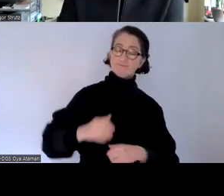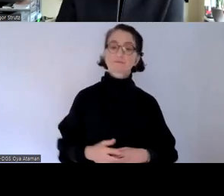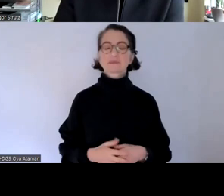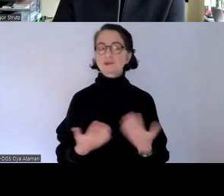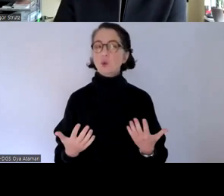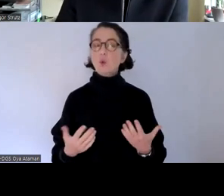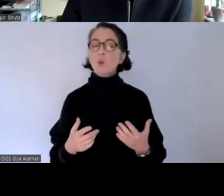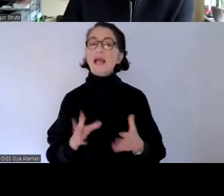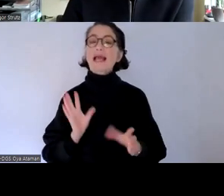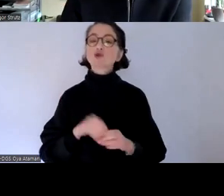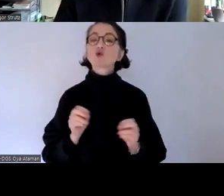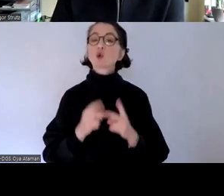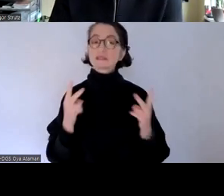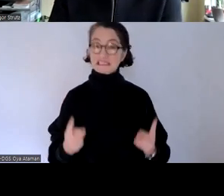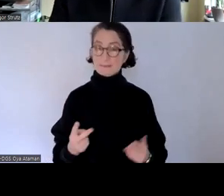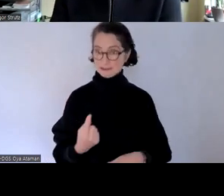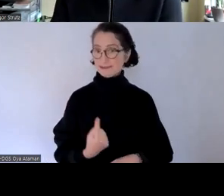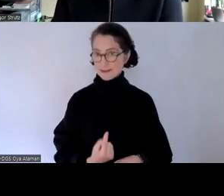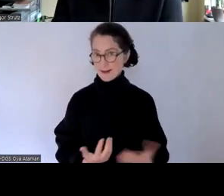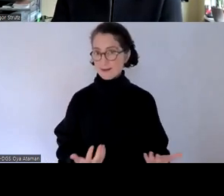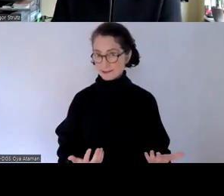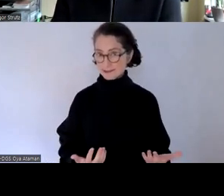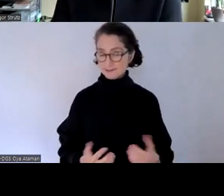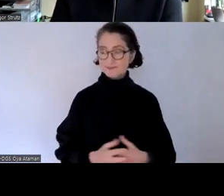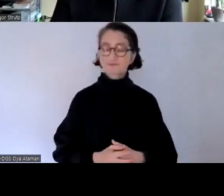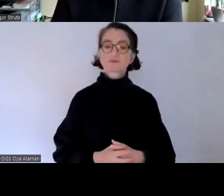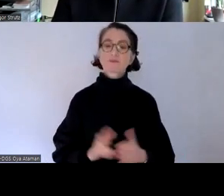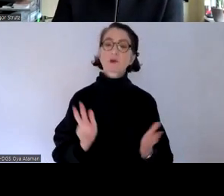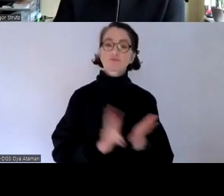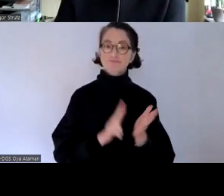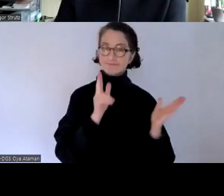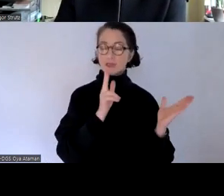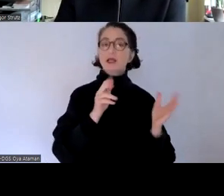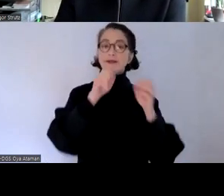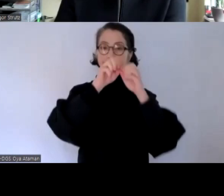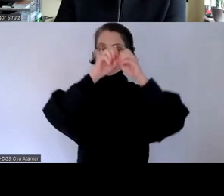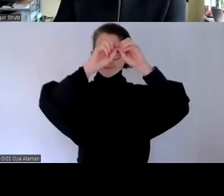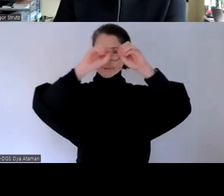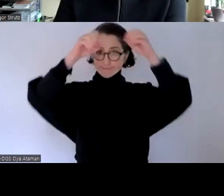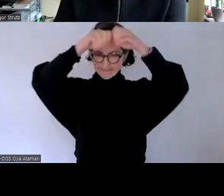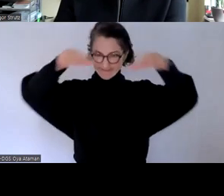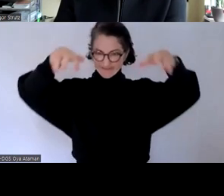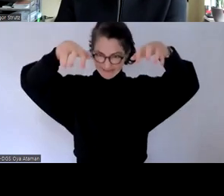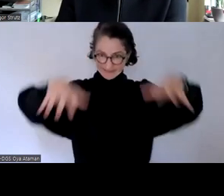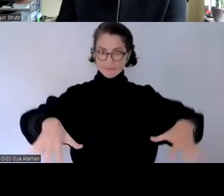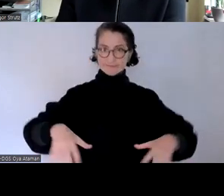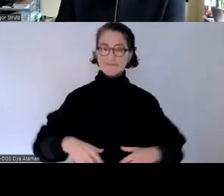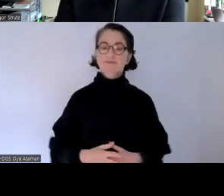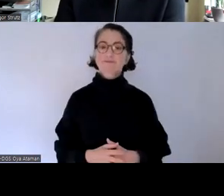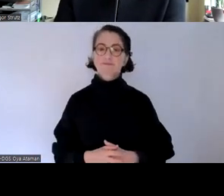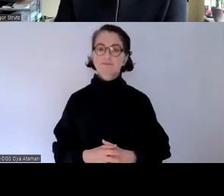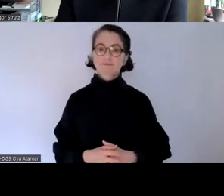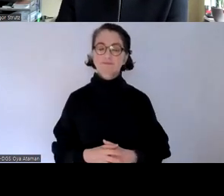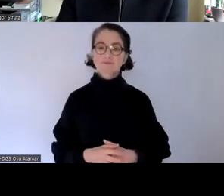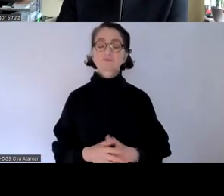konzept der inklusion einführt das eben dann tatsächlich für alle gilt im